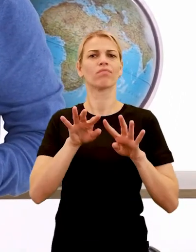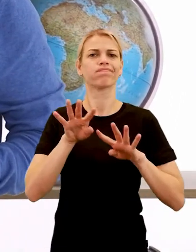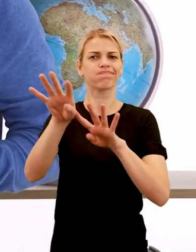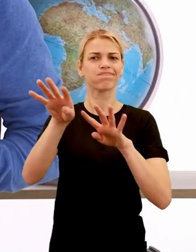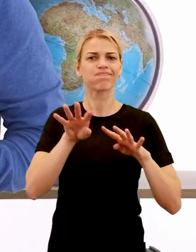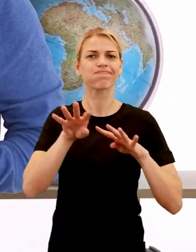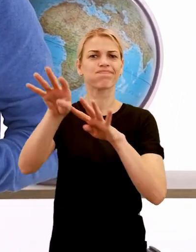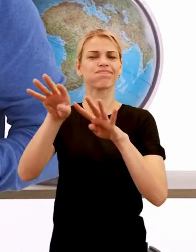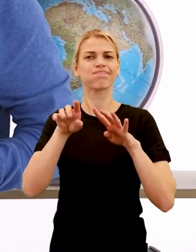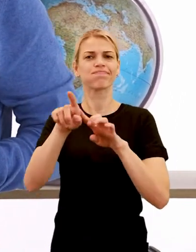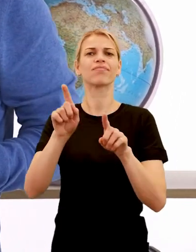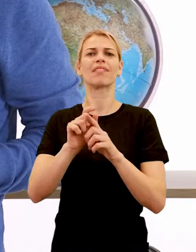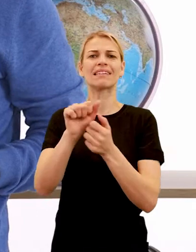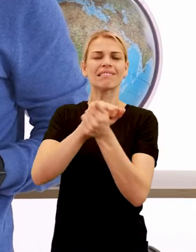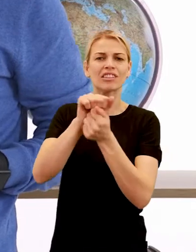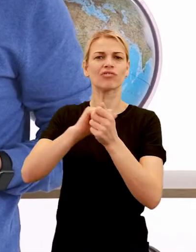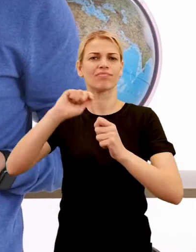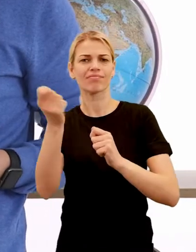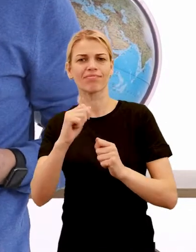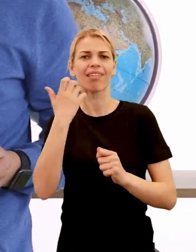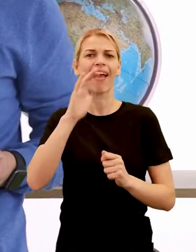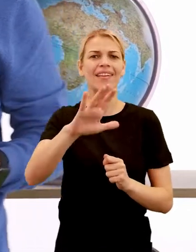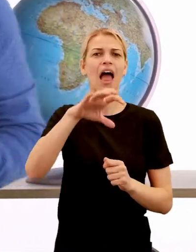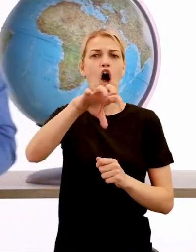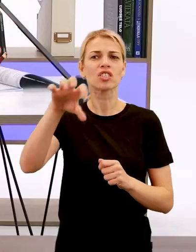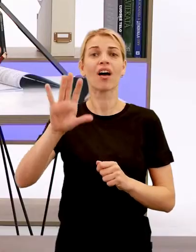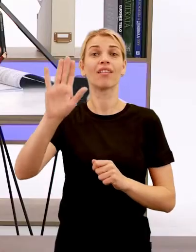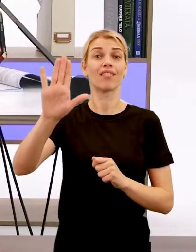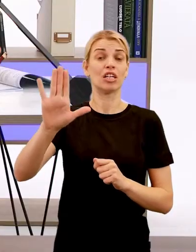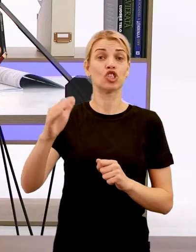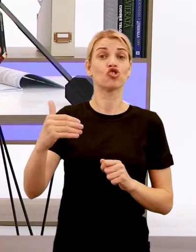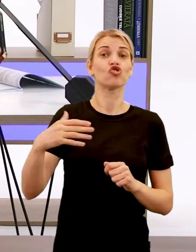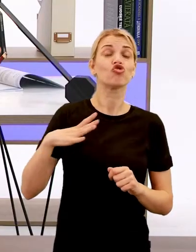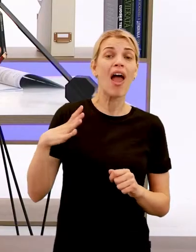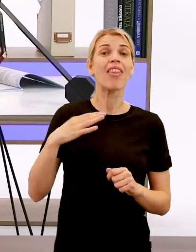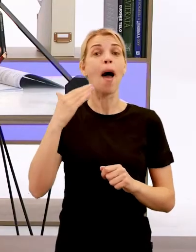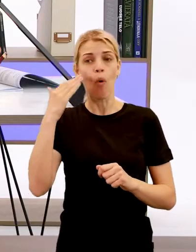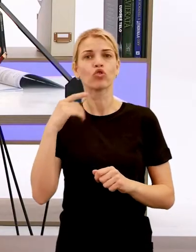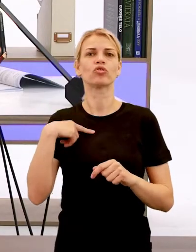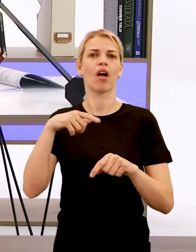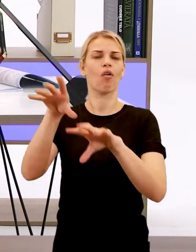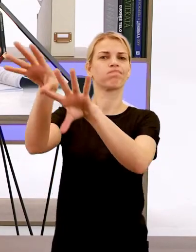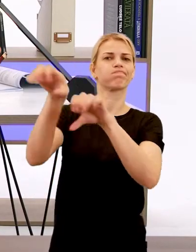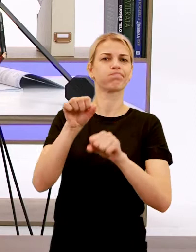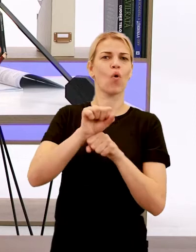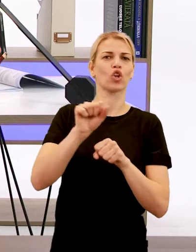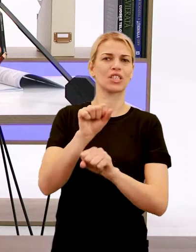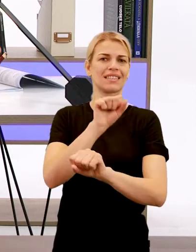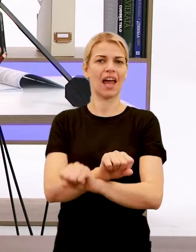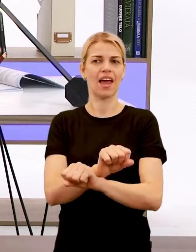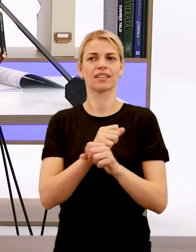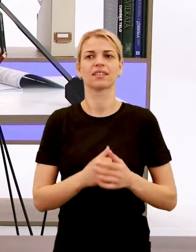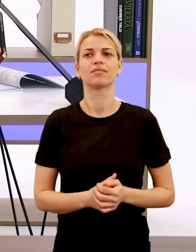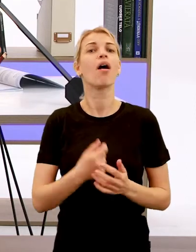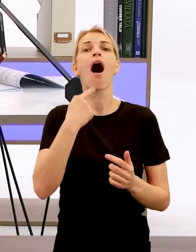dráncovali ich osady, dediny, brali si ich ženy, mužov do zajatia. Vyzerali možno zhruba nejako takto.